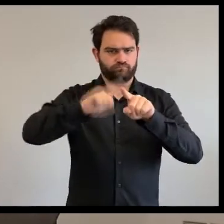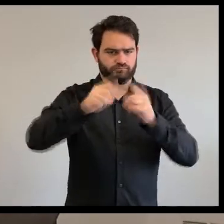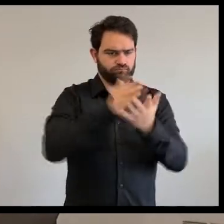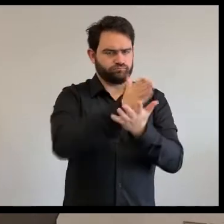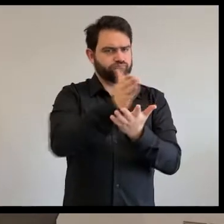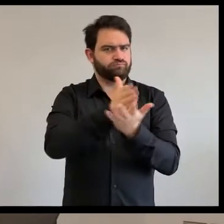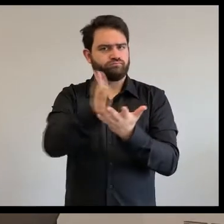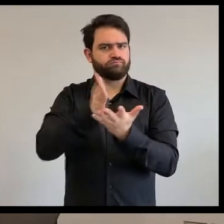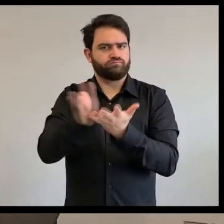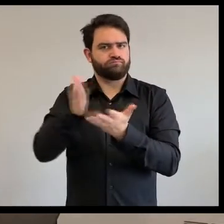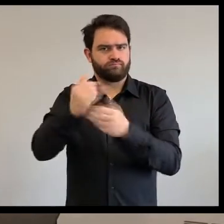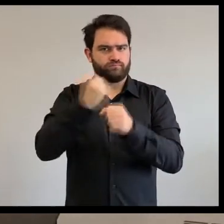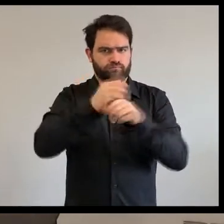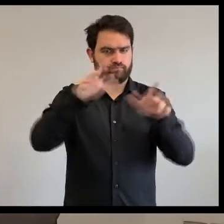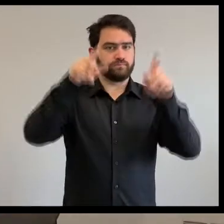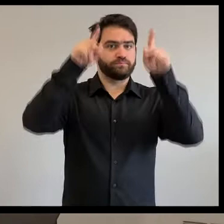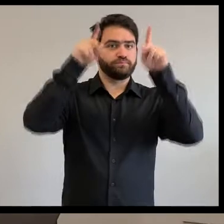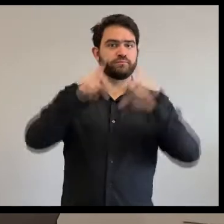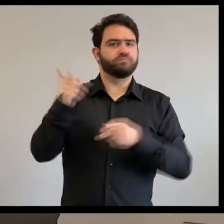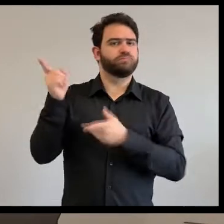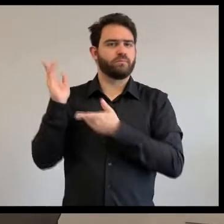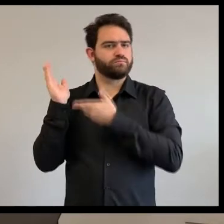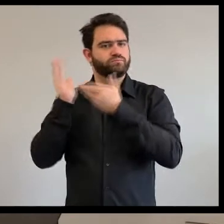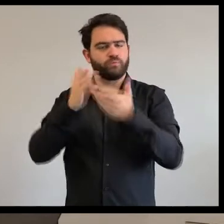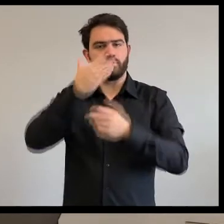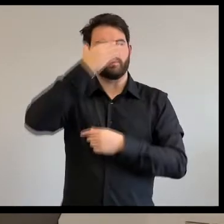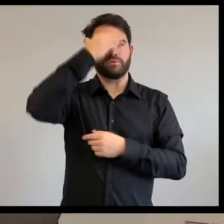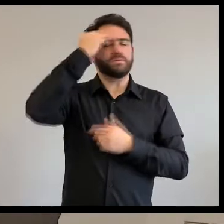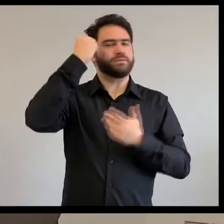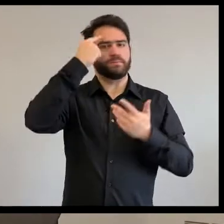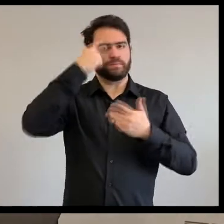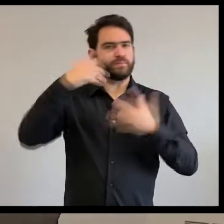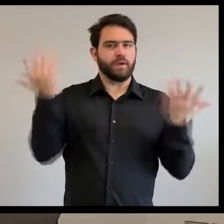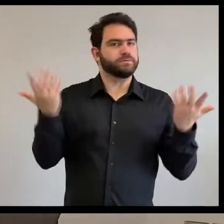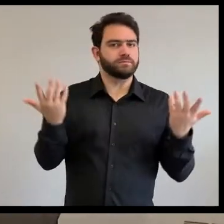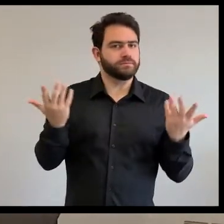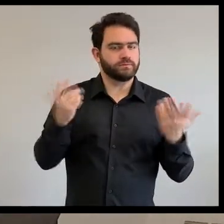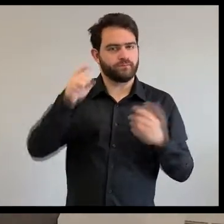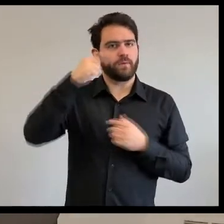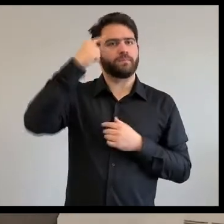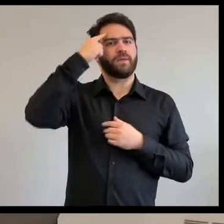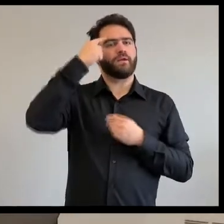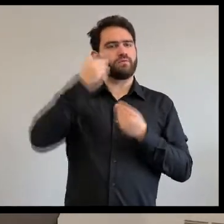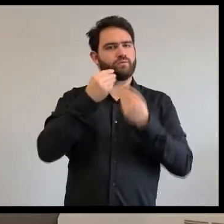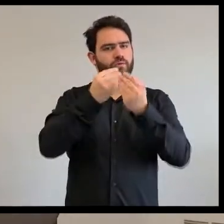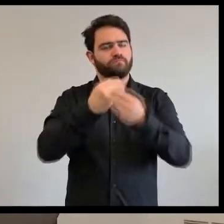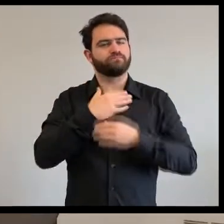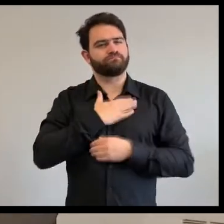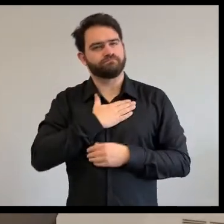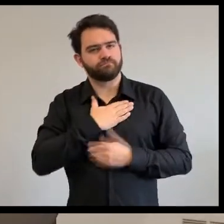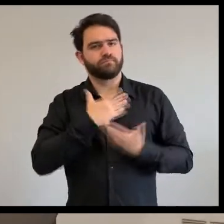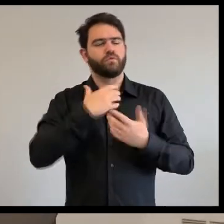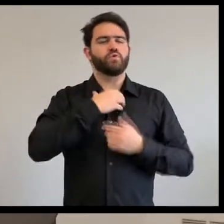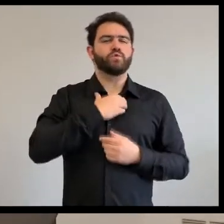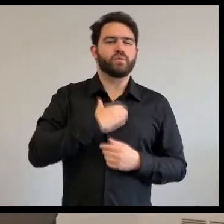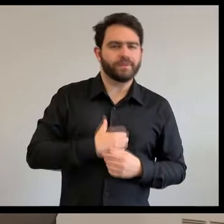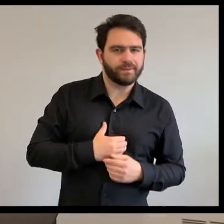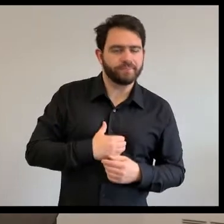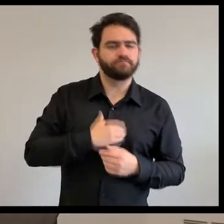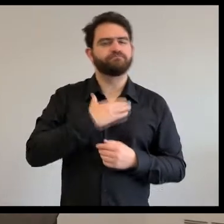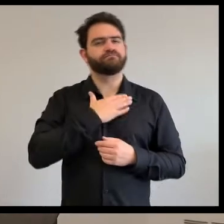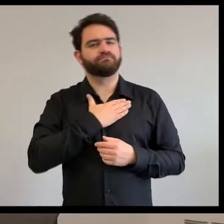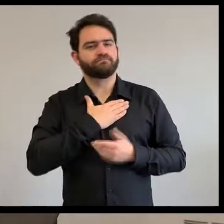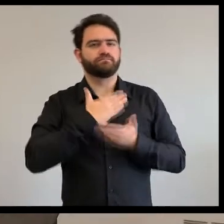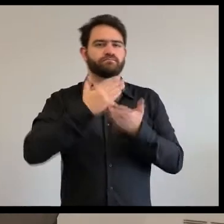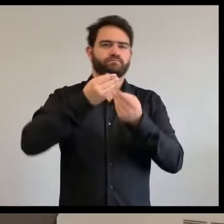endroit, les pensées et les souhaites d'un endroit à l'autre. Et comme il n'avait plus de terre, ni